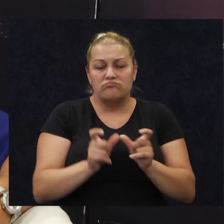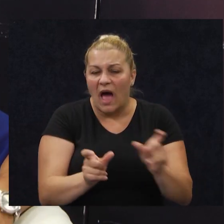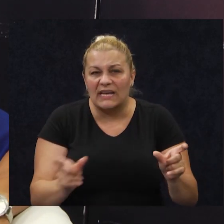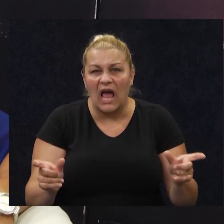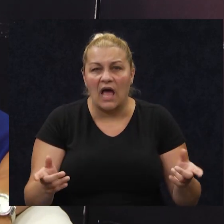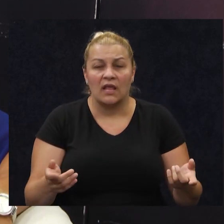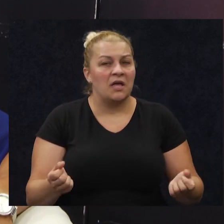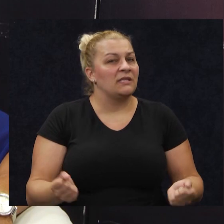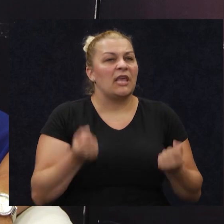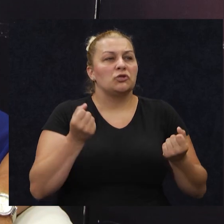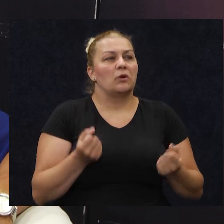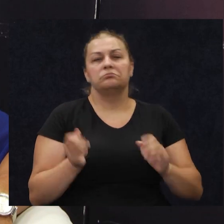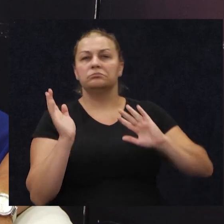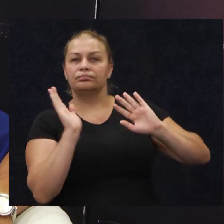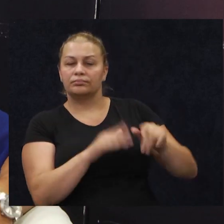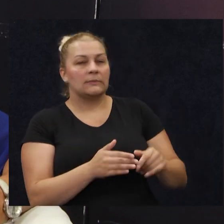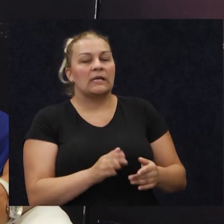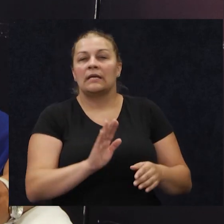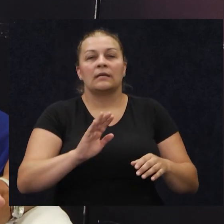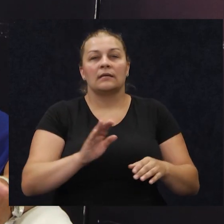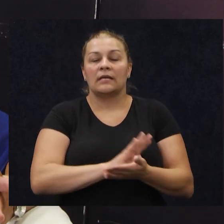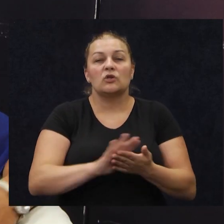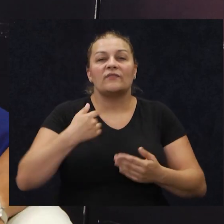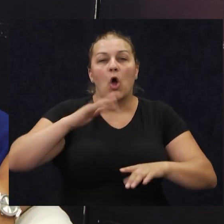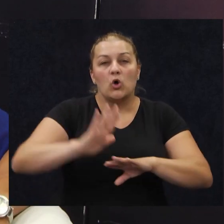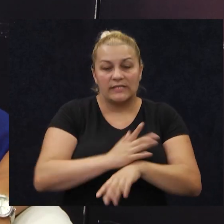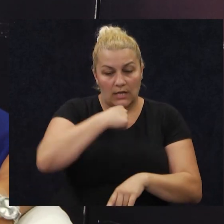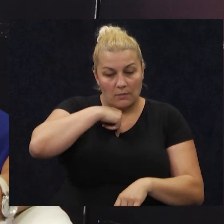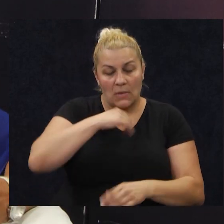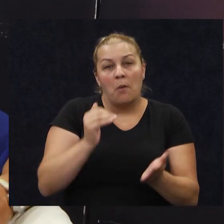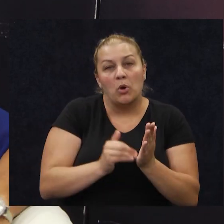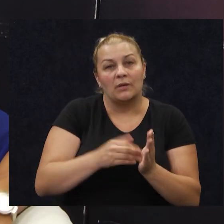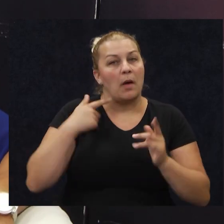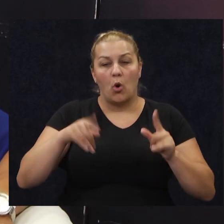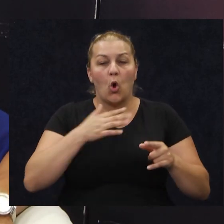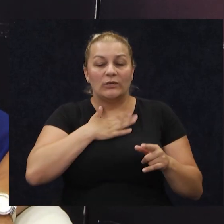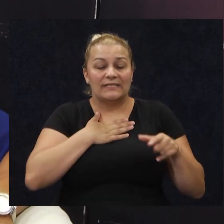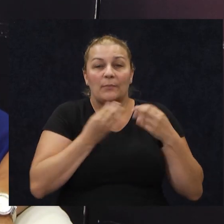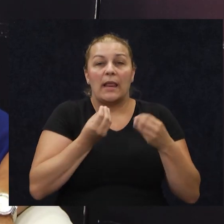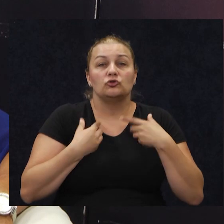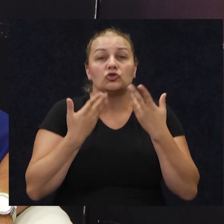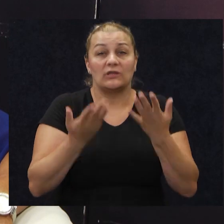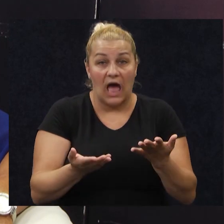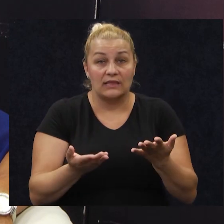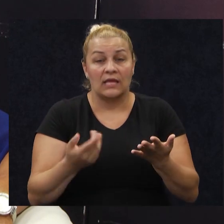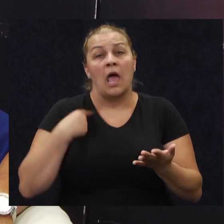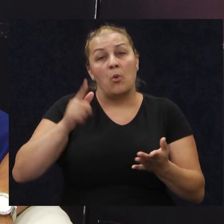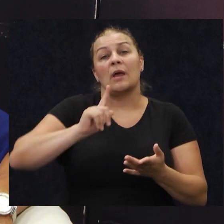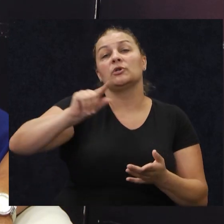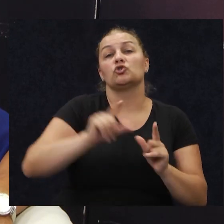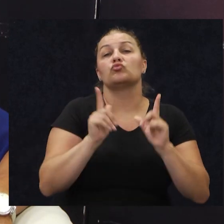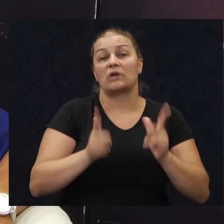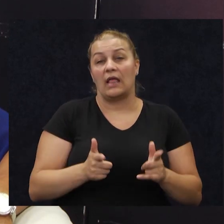ostati imuna sve to. Jednostavno sam osjetila potrebu da nešto mogu dati od sebe i da se ide u red.